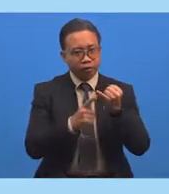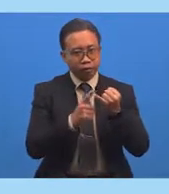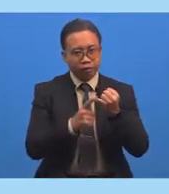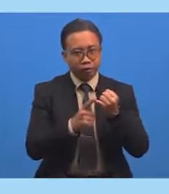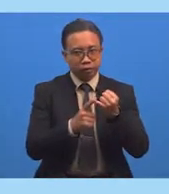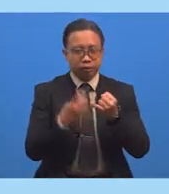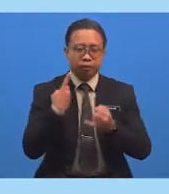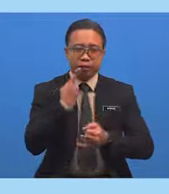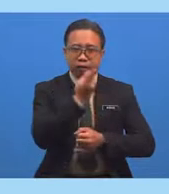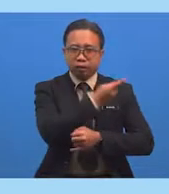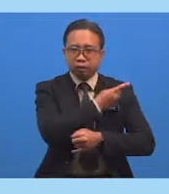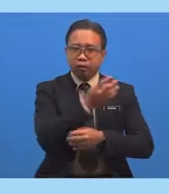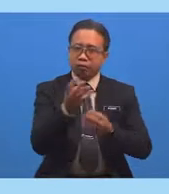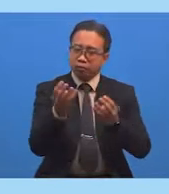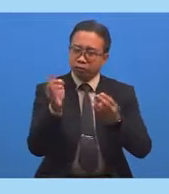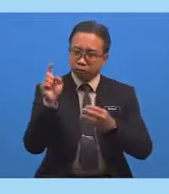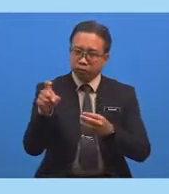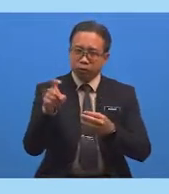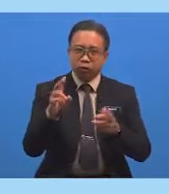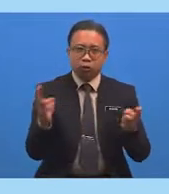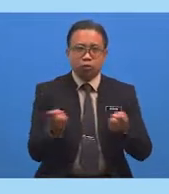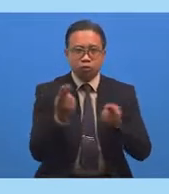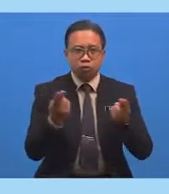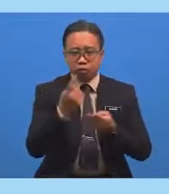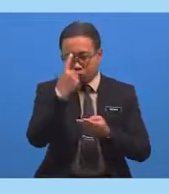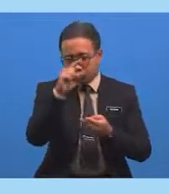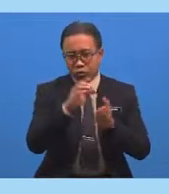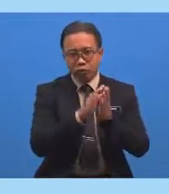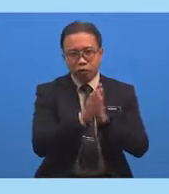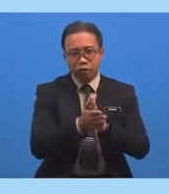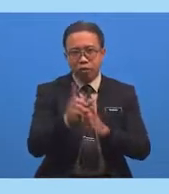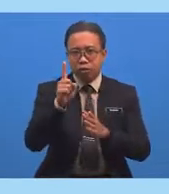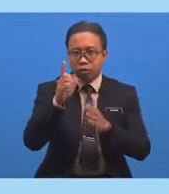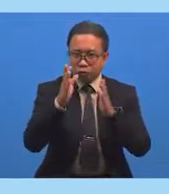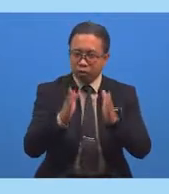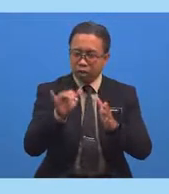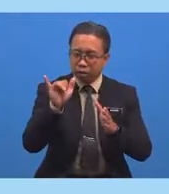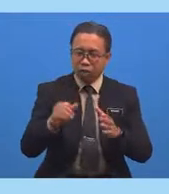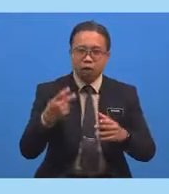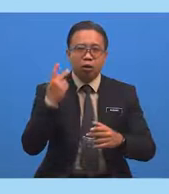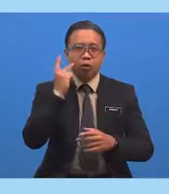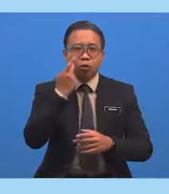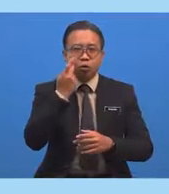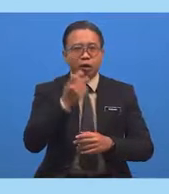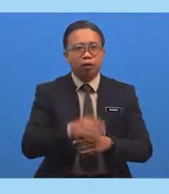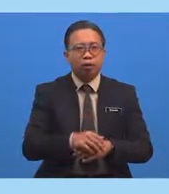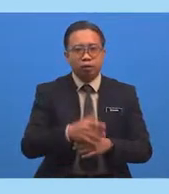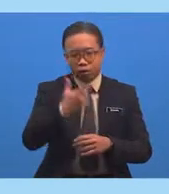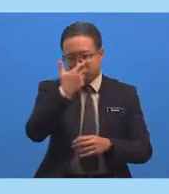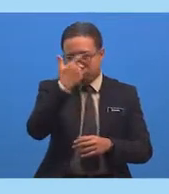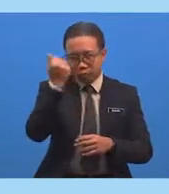Kita Hendaklah Berusaha Untuk Menjadi Seorang Yang Kuat Kerana